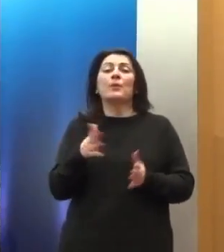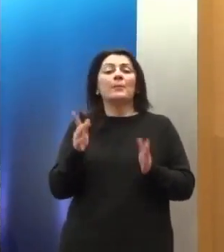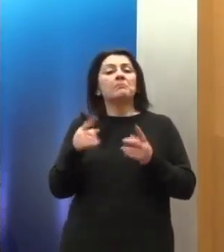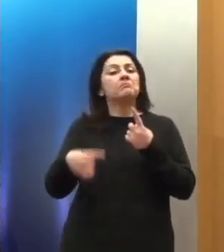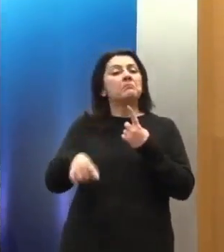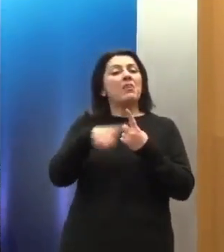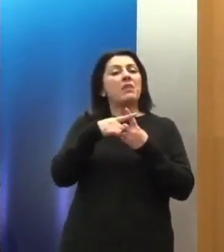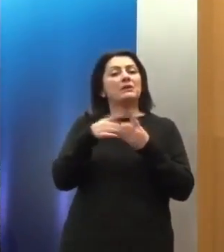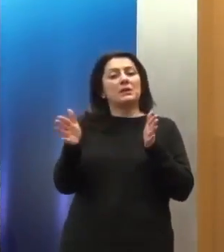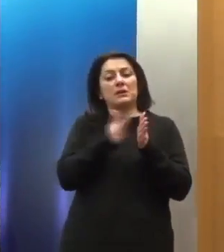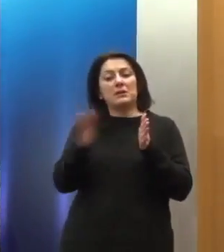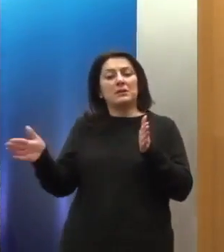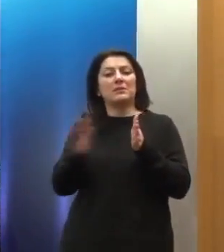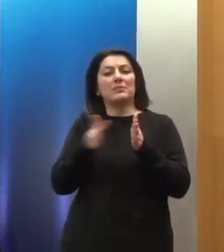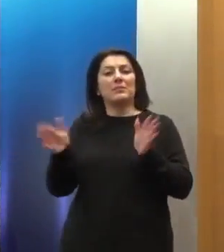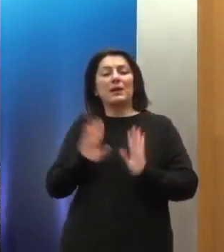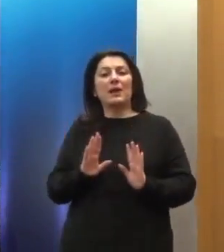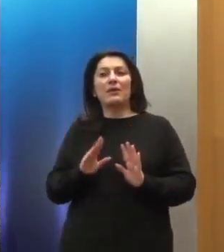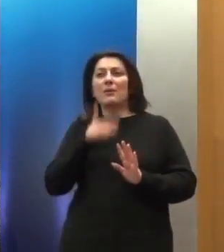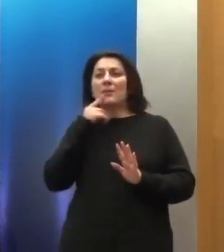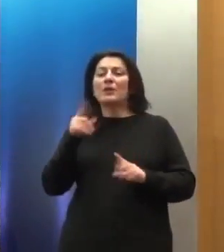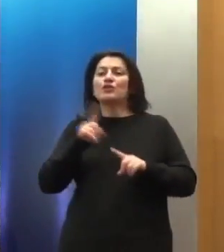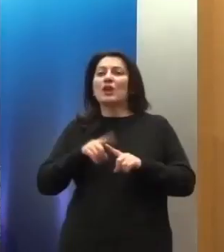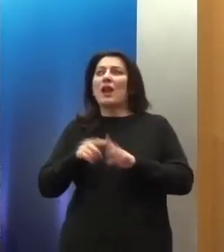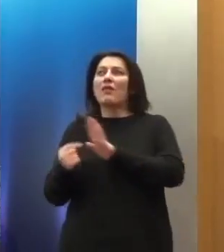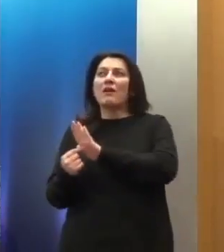όπου η Ελλάδα ακούστηκε σε διάφορα όργανα.